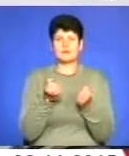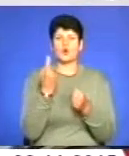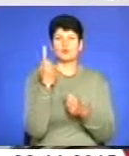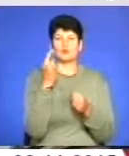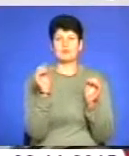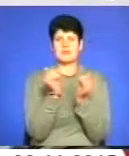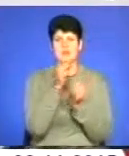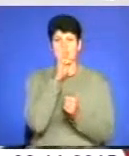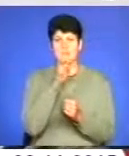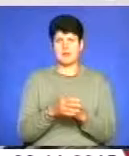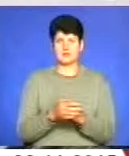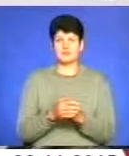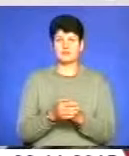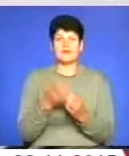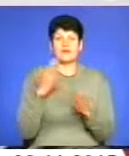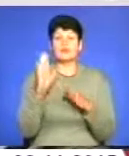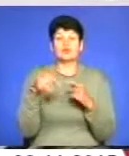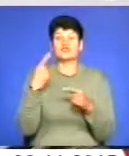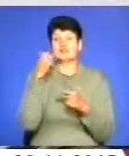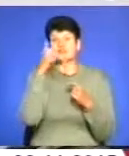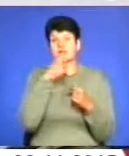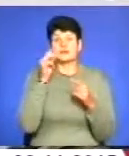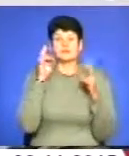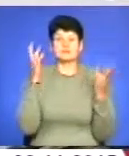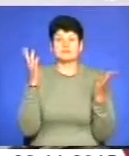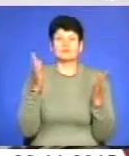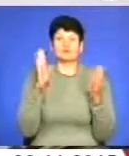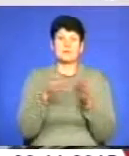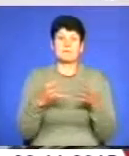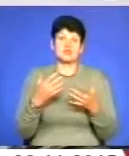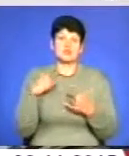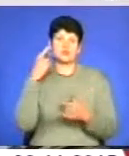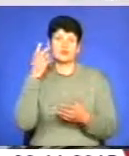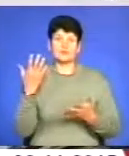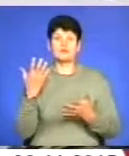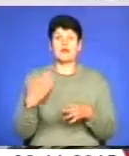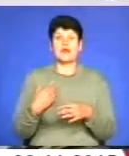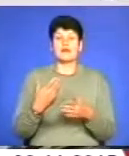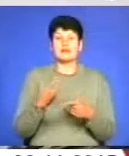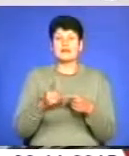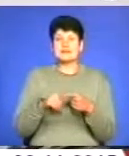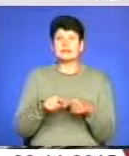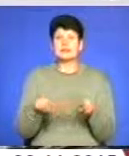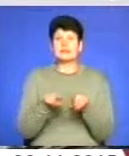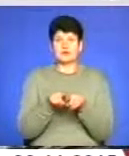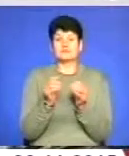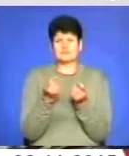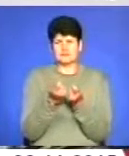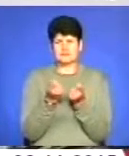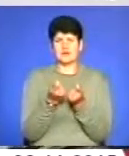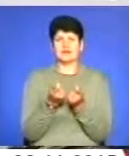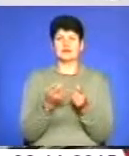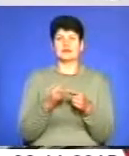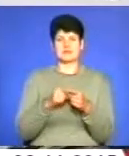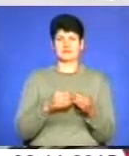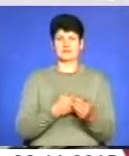мінімальну заробітну плату. Яка вона буде через рік, це вже, надіюсь, буде більше. Але це теж хоч невеликий, але стімул є.